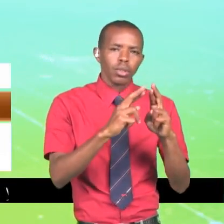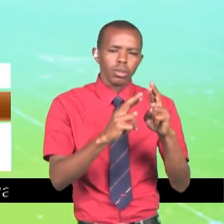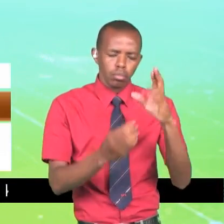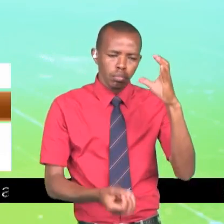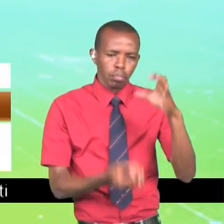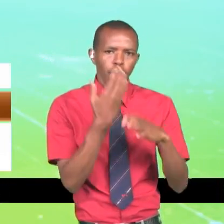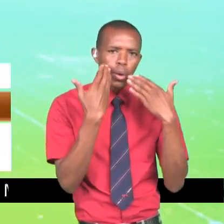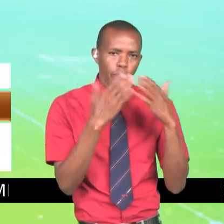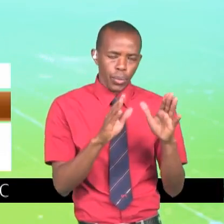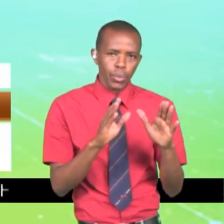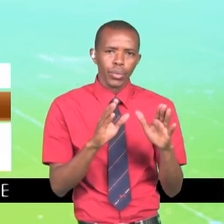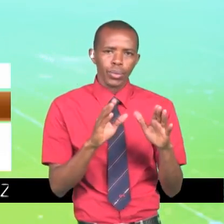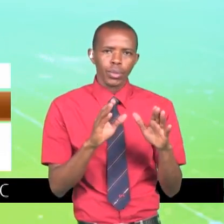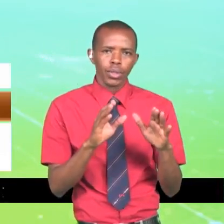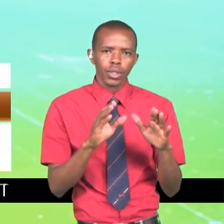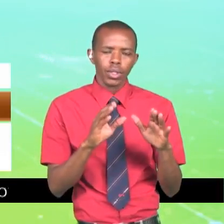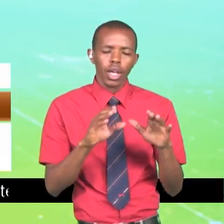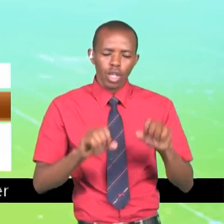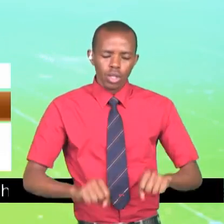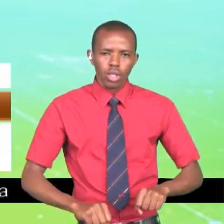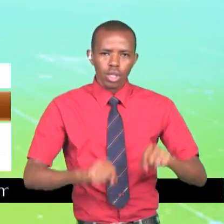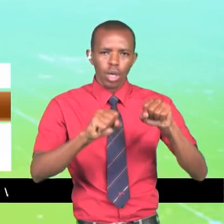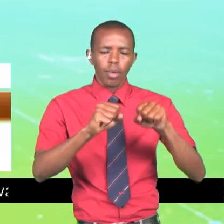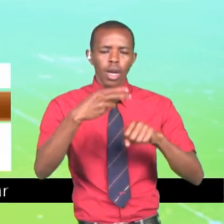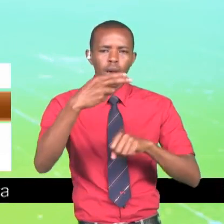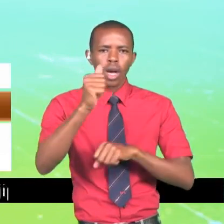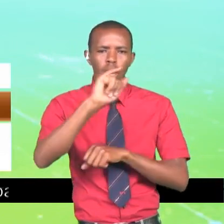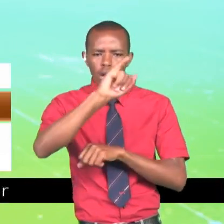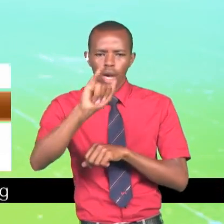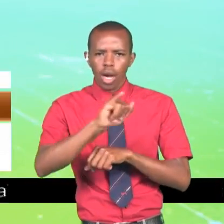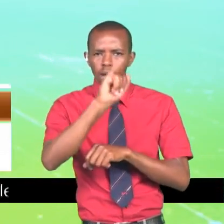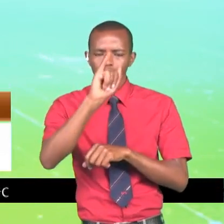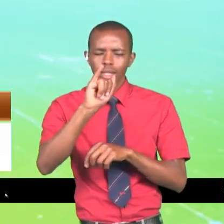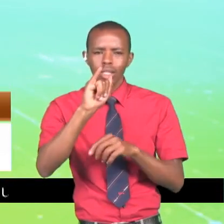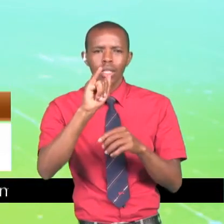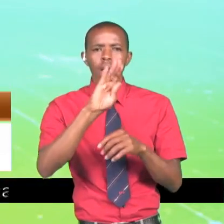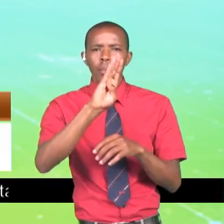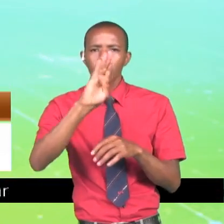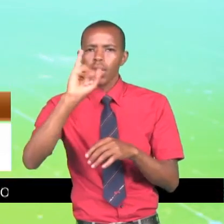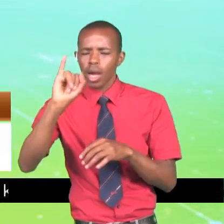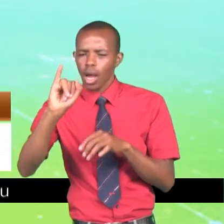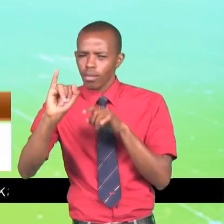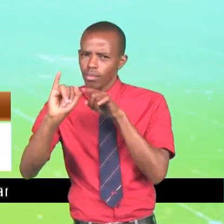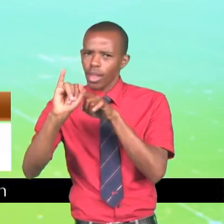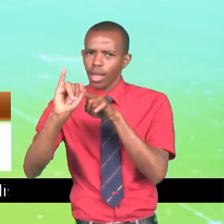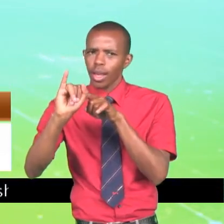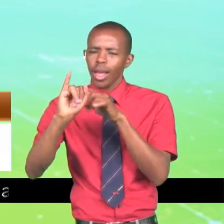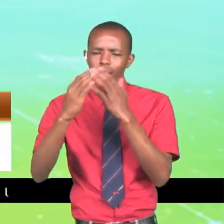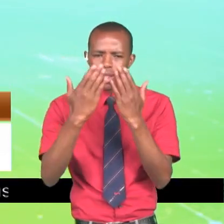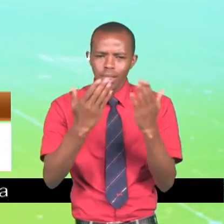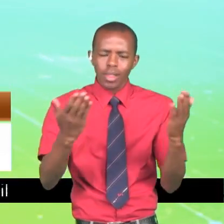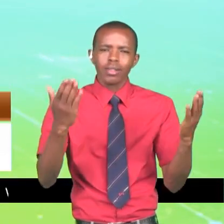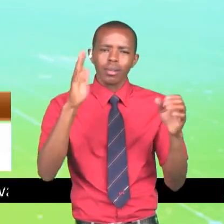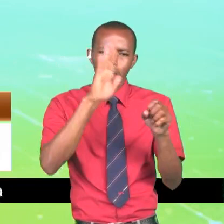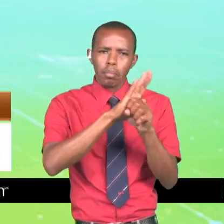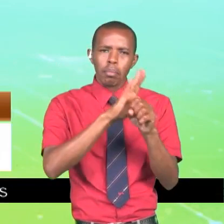na chairman aji ya BBI. Pia inyewe kuna vitu vingi sana vile ambavi iliangazia